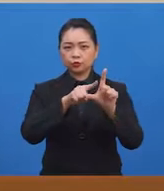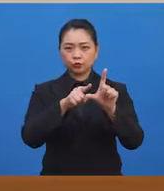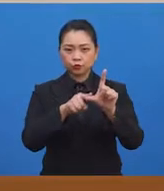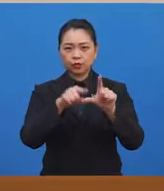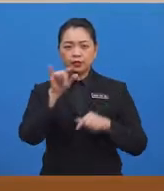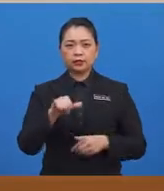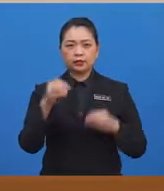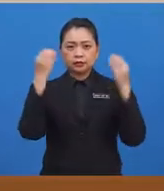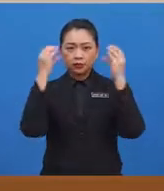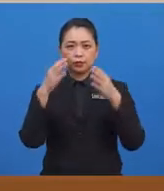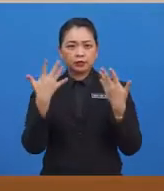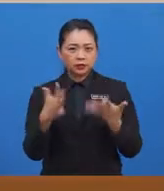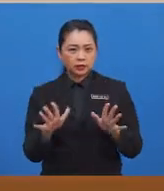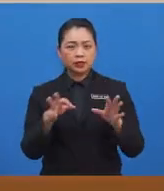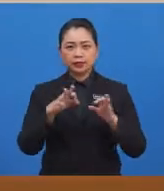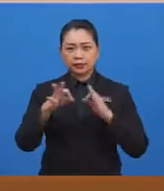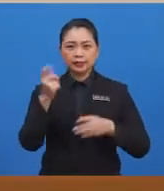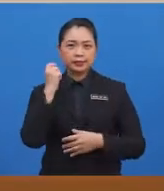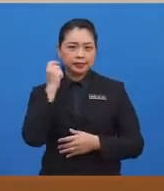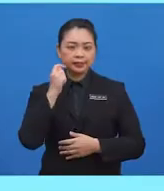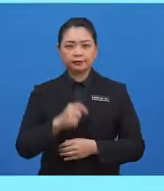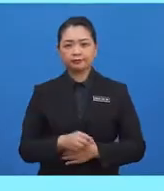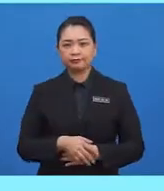terangkan sebentar tadi.